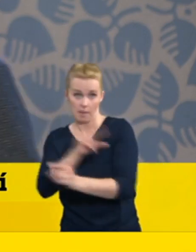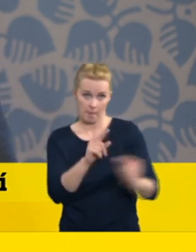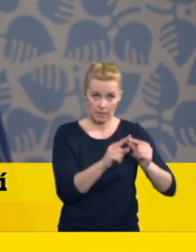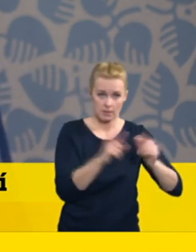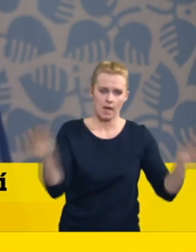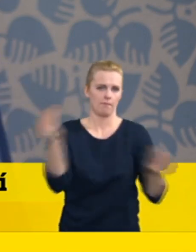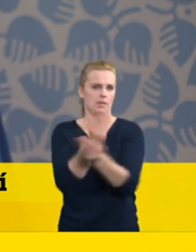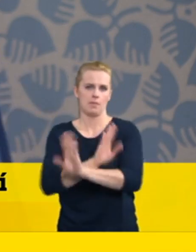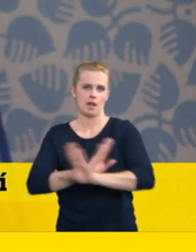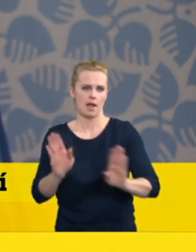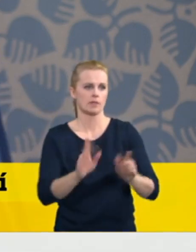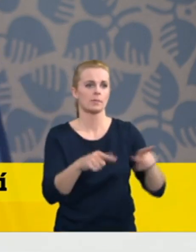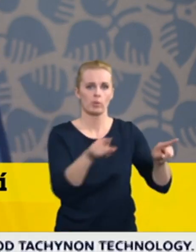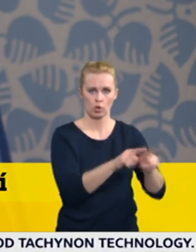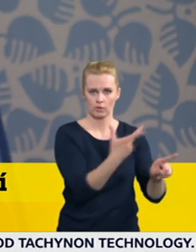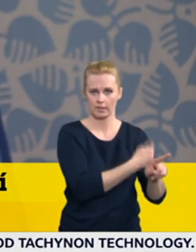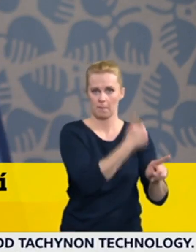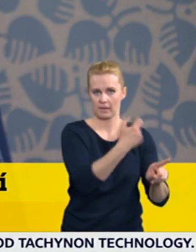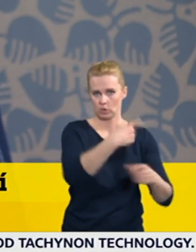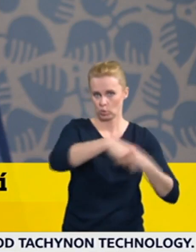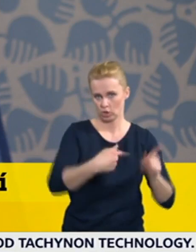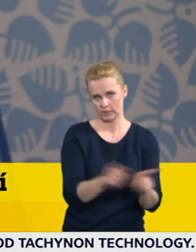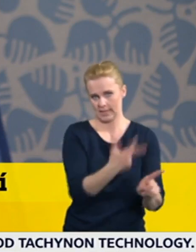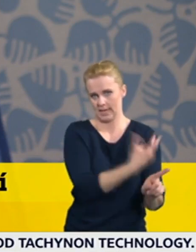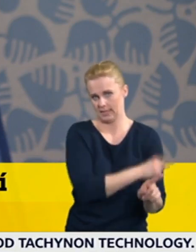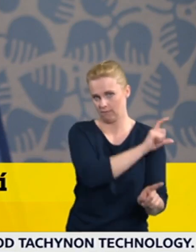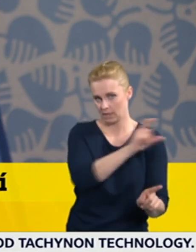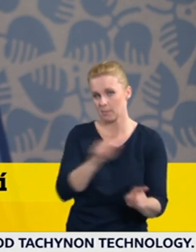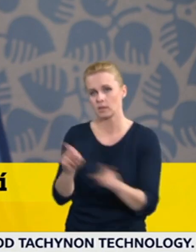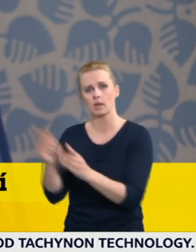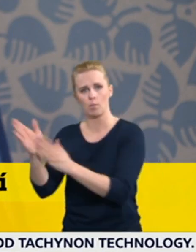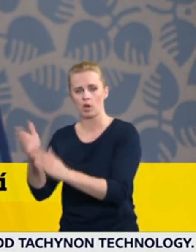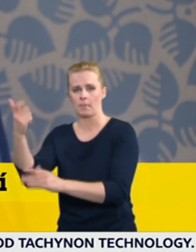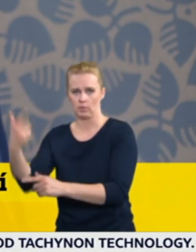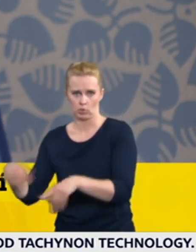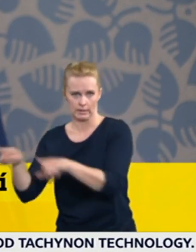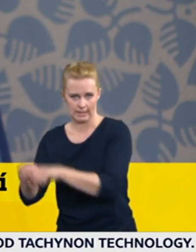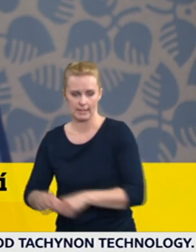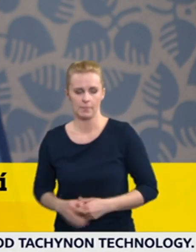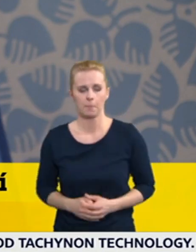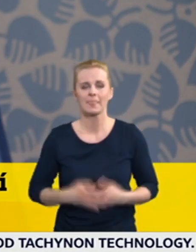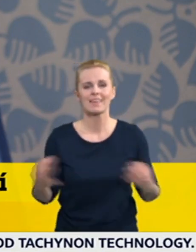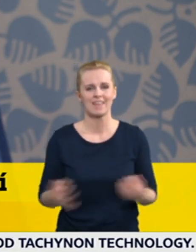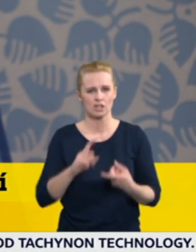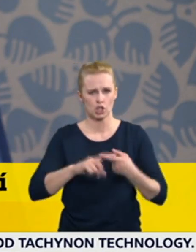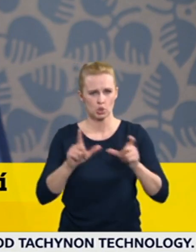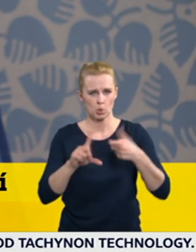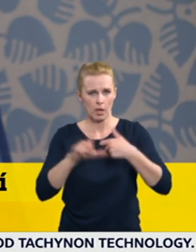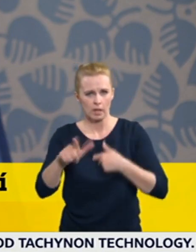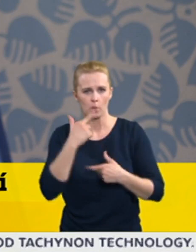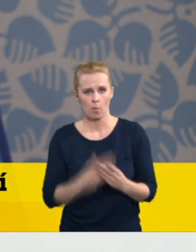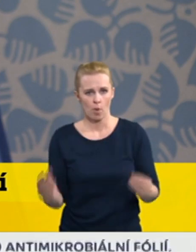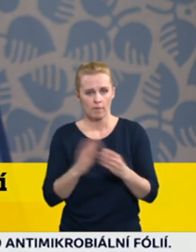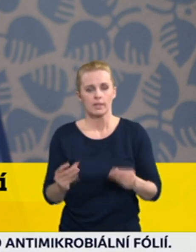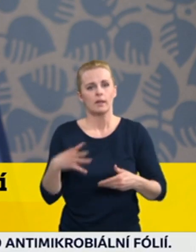Evropské lékové agentury samozřejmě znám, je to doporučení, které se nicméně odkazuje na to, že říká tam